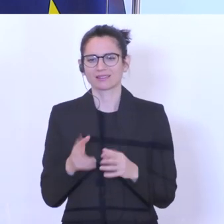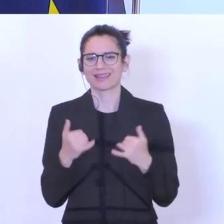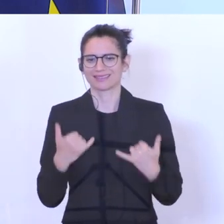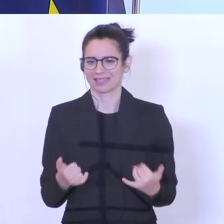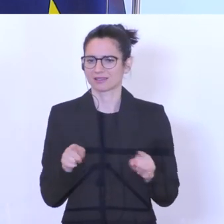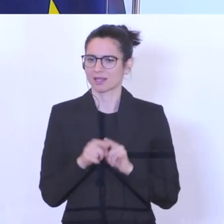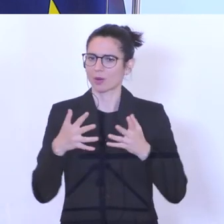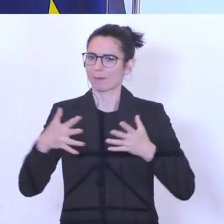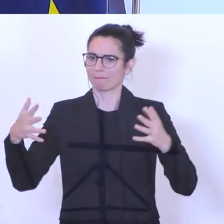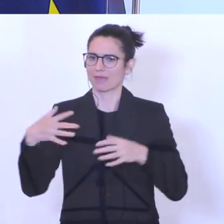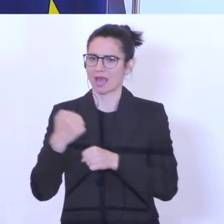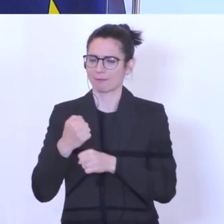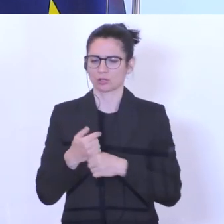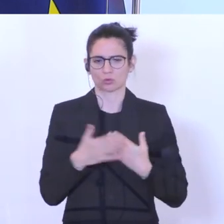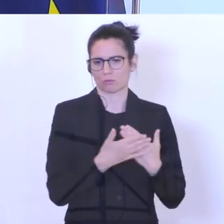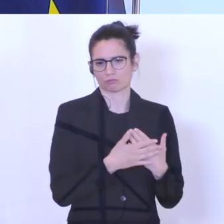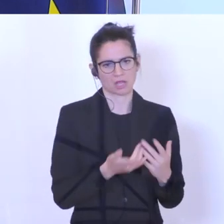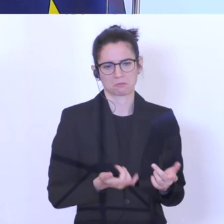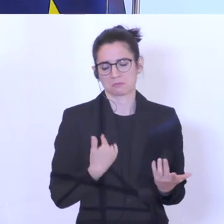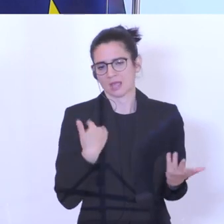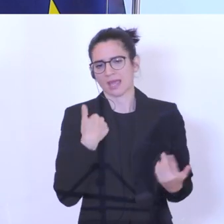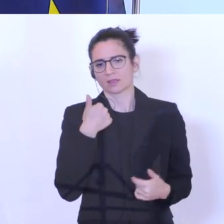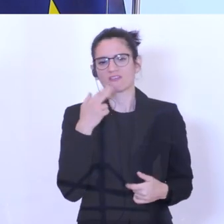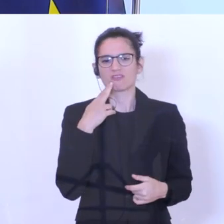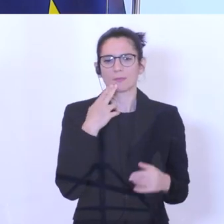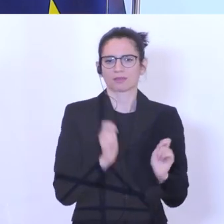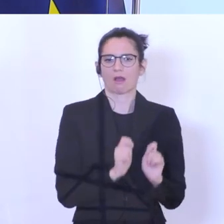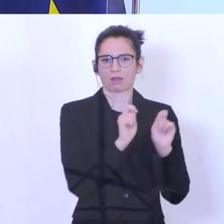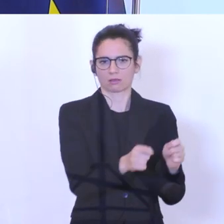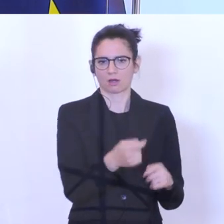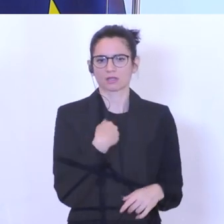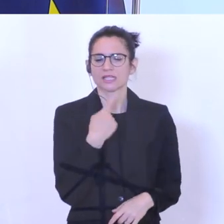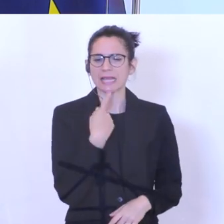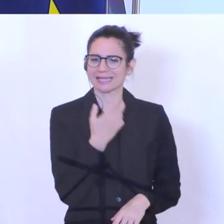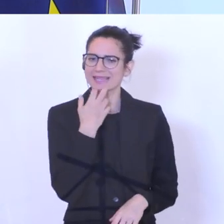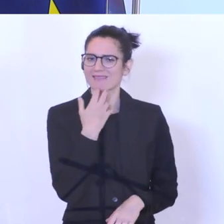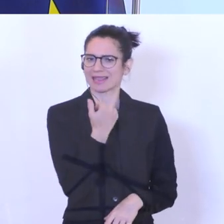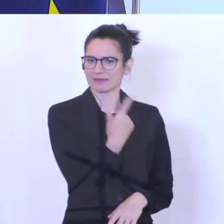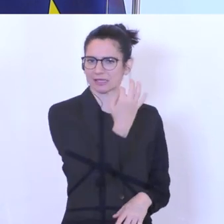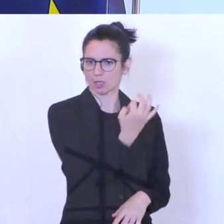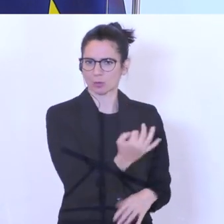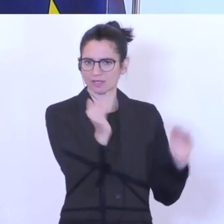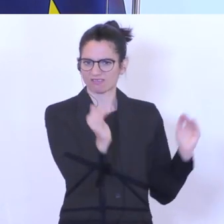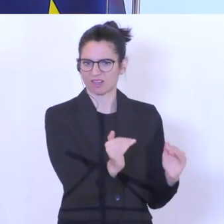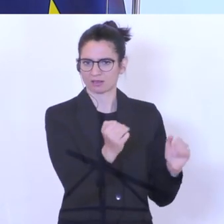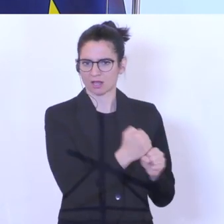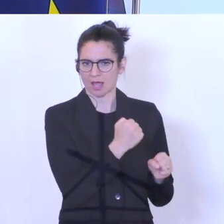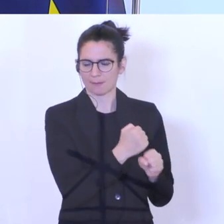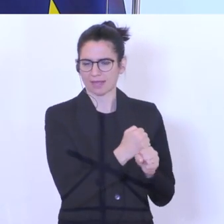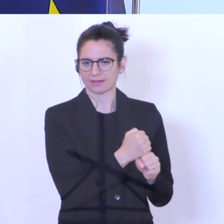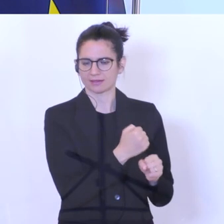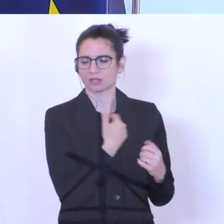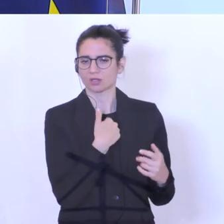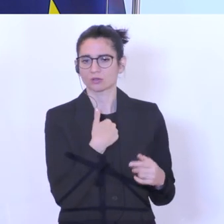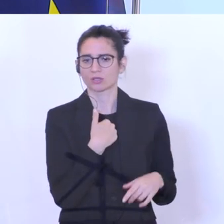ursprünglich beantragt hat. Also wenn zum Beispiel ein Unternehmen auf 20% Arbeitszeit reduziert hat und nur mehr 20